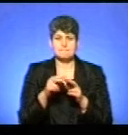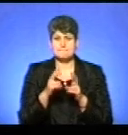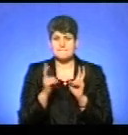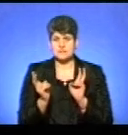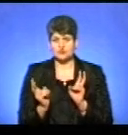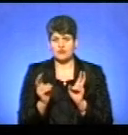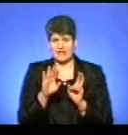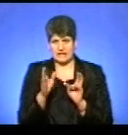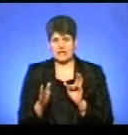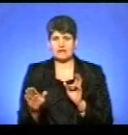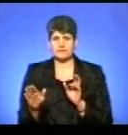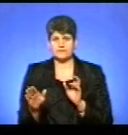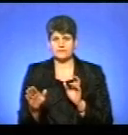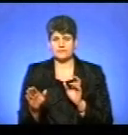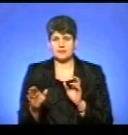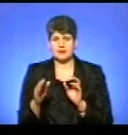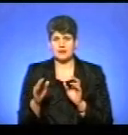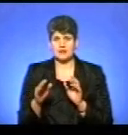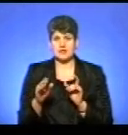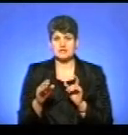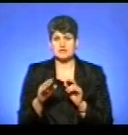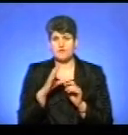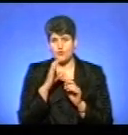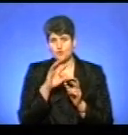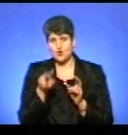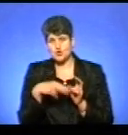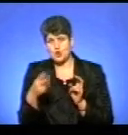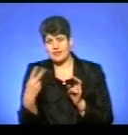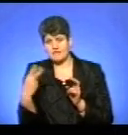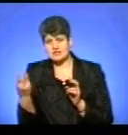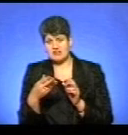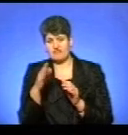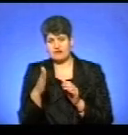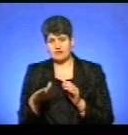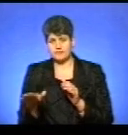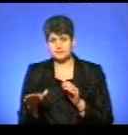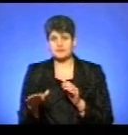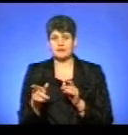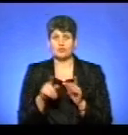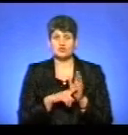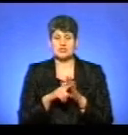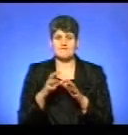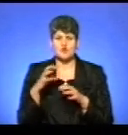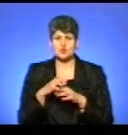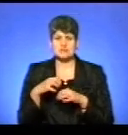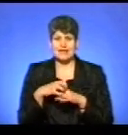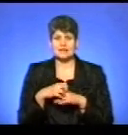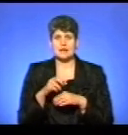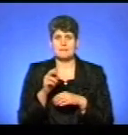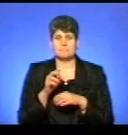одразу рів. І я з вовком скотився в рів. Він почав кусати пальці мені.